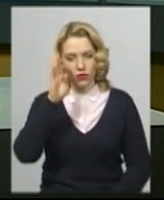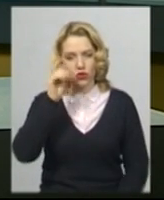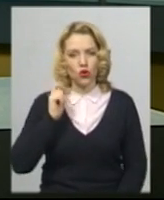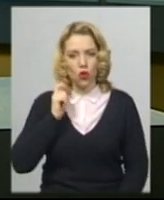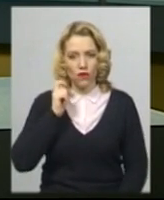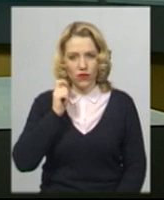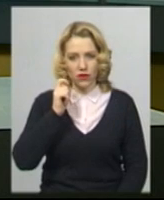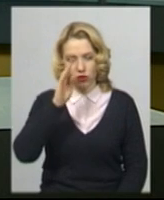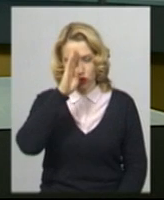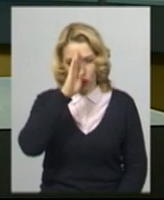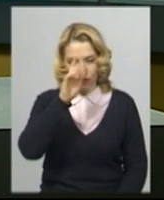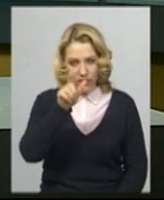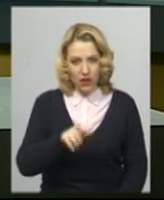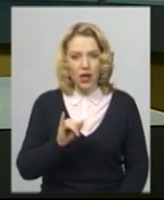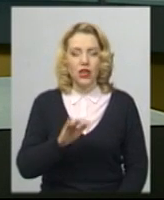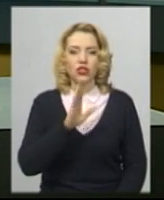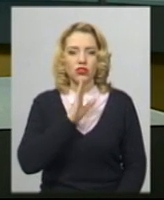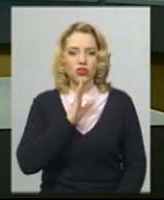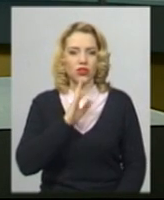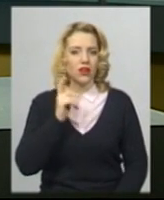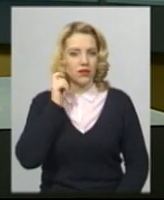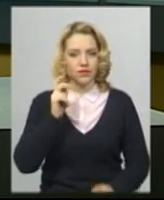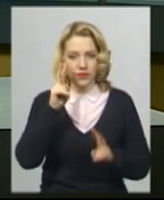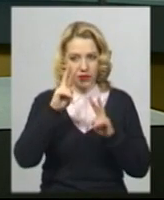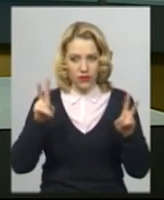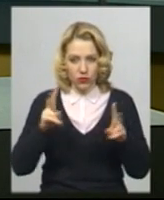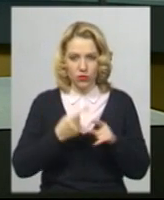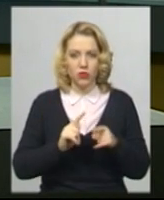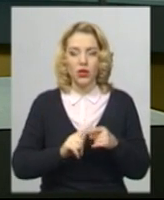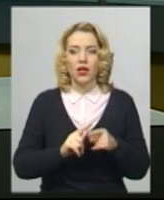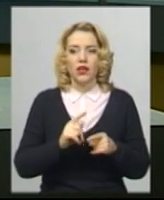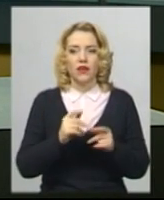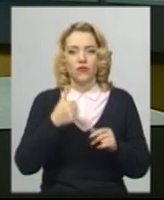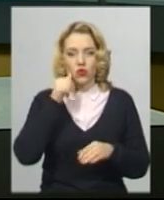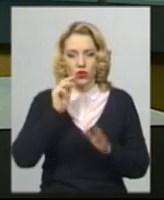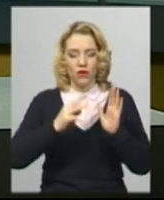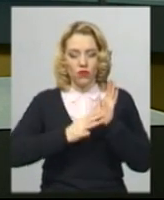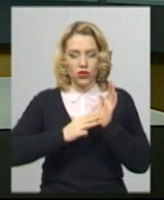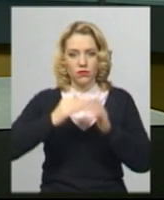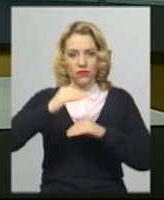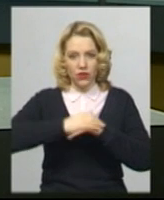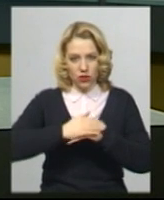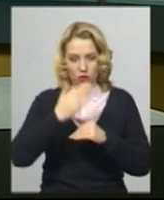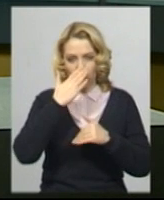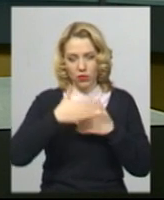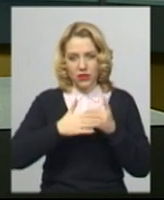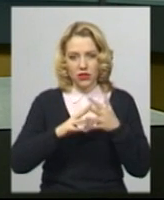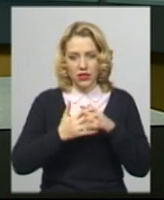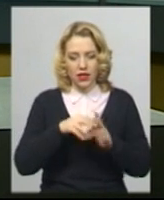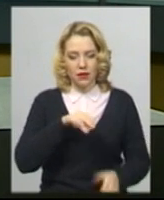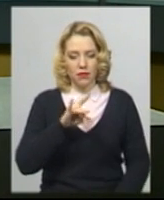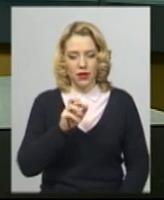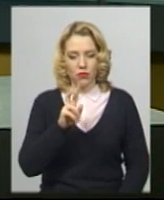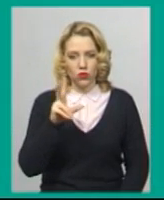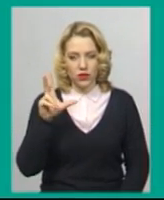якої не встановили, загинули на місці дорожньо-транспортної пригоди вчора близько 8-ї години вечора поблизу села Прибузьке Хмельницького